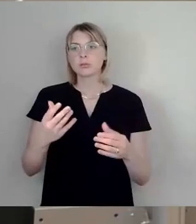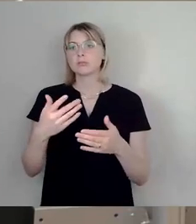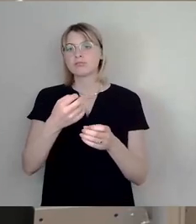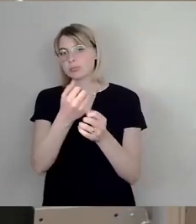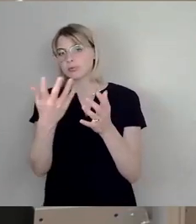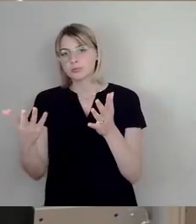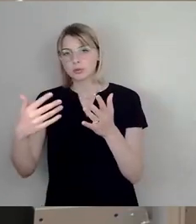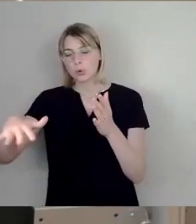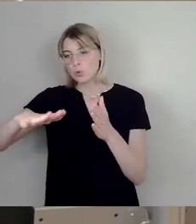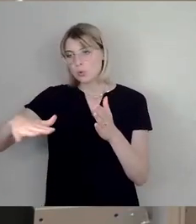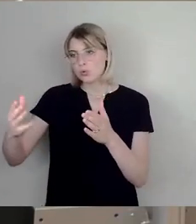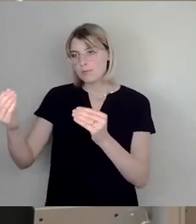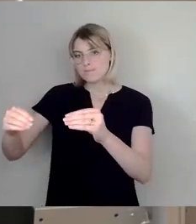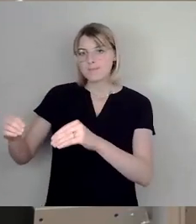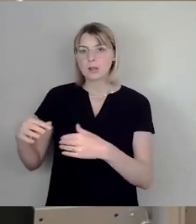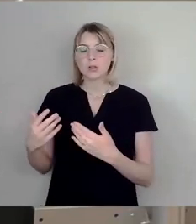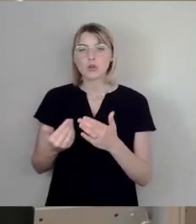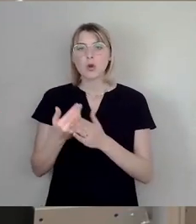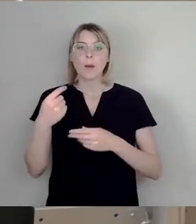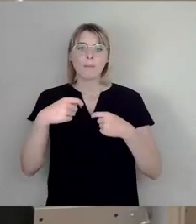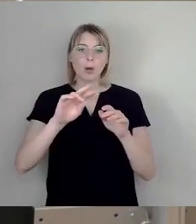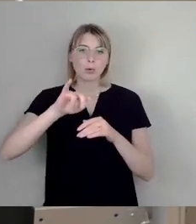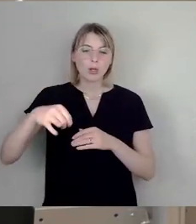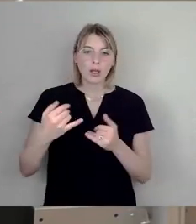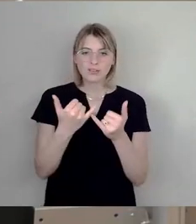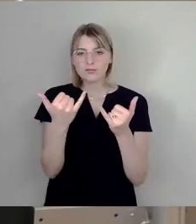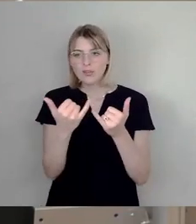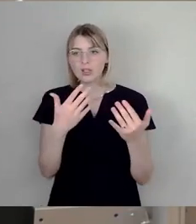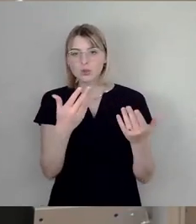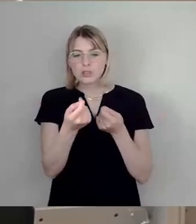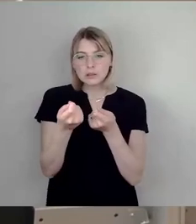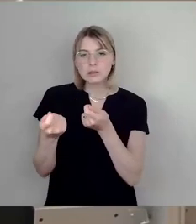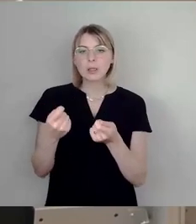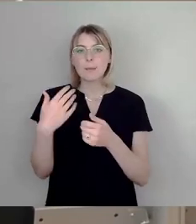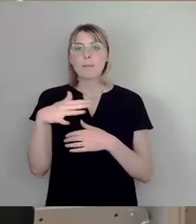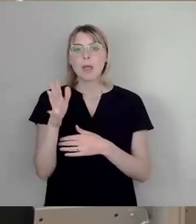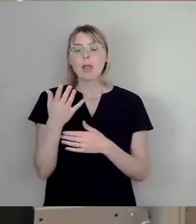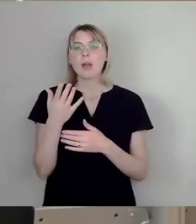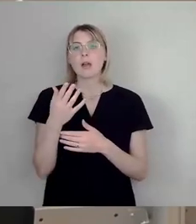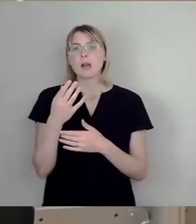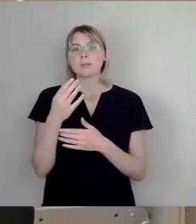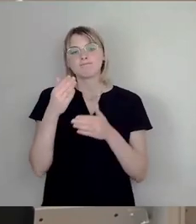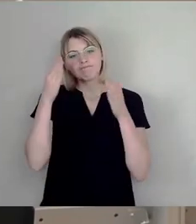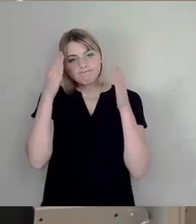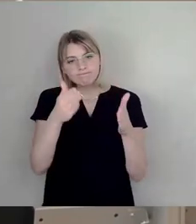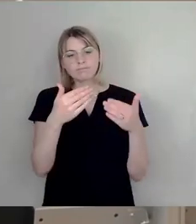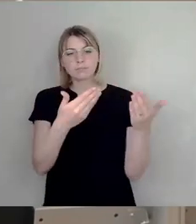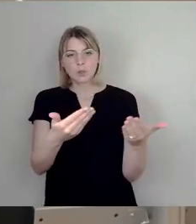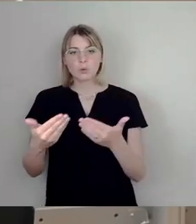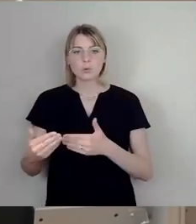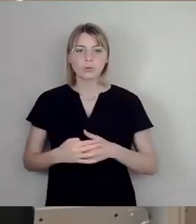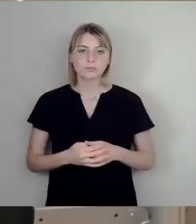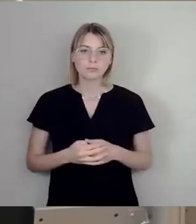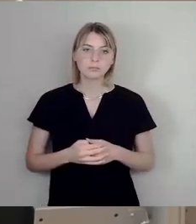sich bei Neubauprojekten damit auseinandersetzen kann, dass dort verstärkt Augenmerk darauf hingelegt wird. Diese Sache hat,